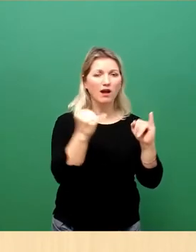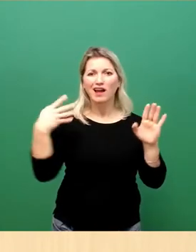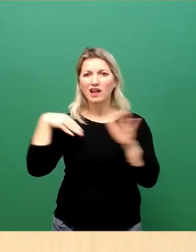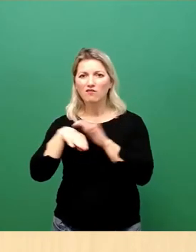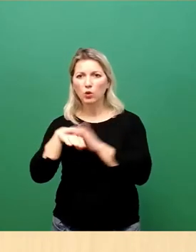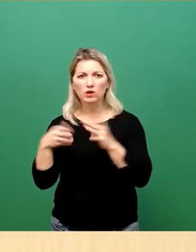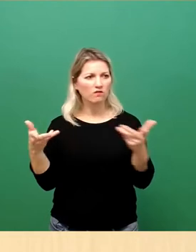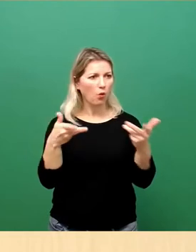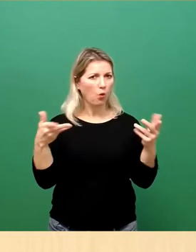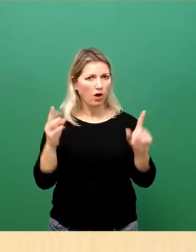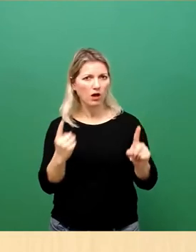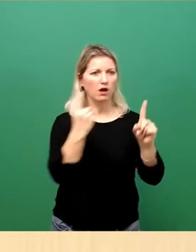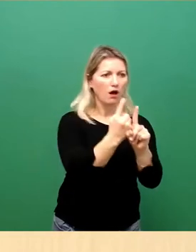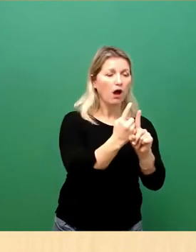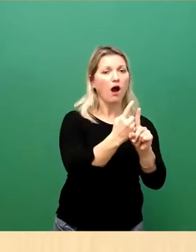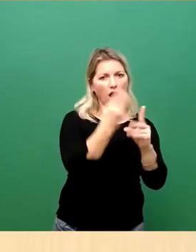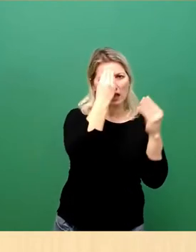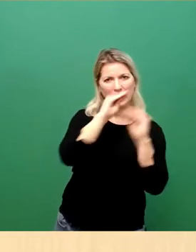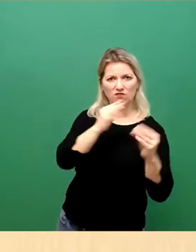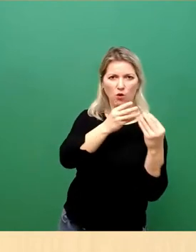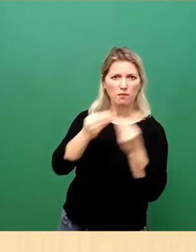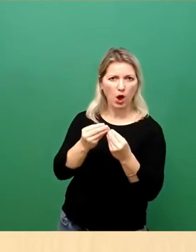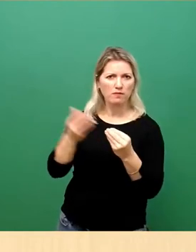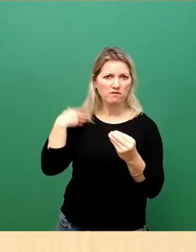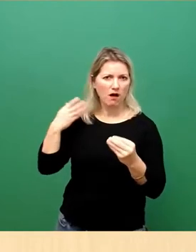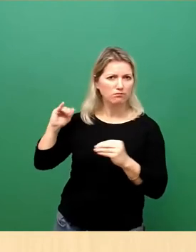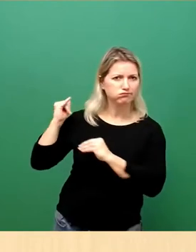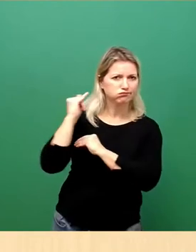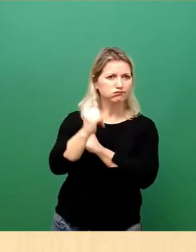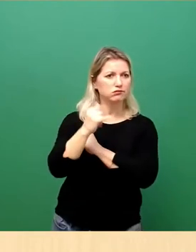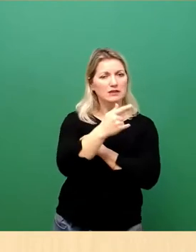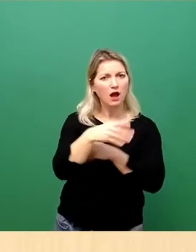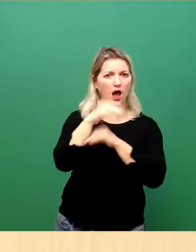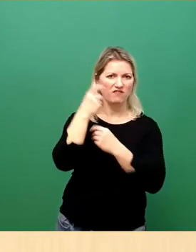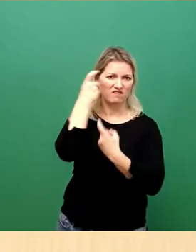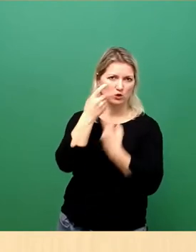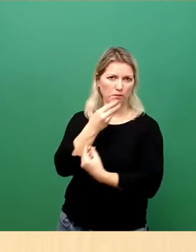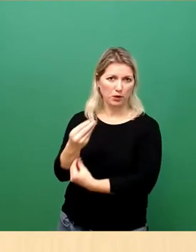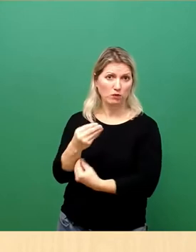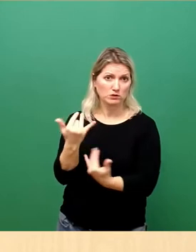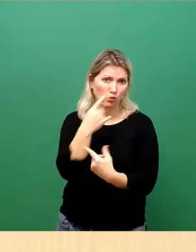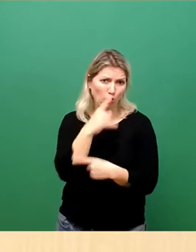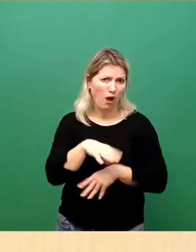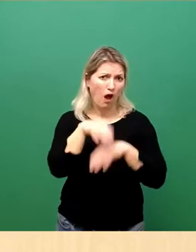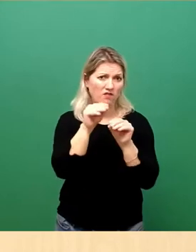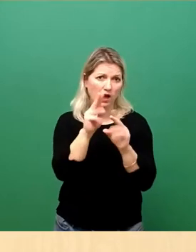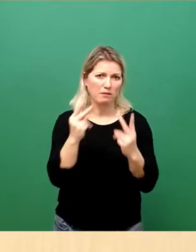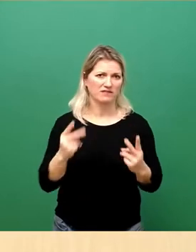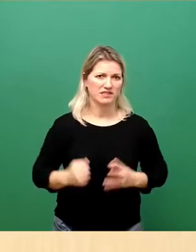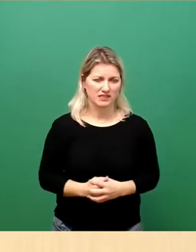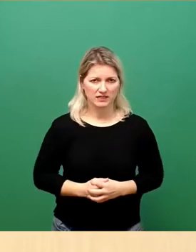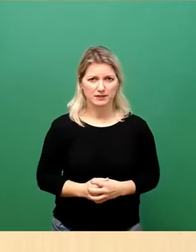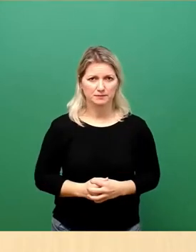nach der langen Reise versorgt werden. Dies wird nur der Anfang sein, aber ein wichtiger Anfang. Das weitere Themenfeld